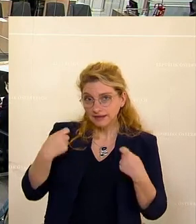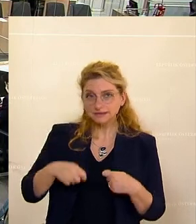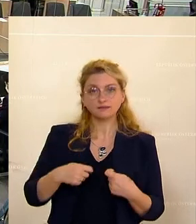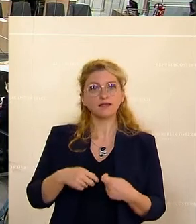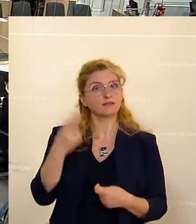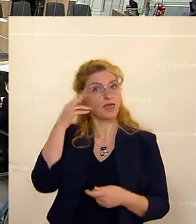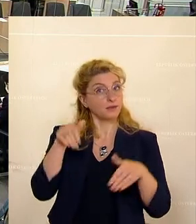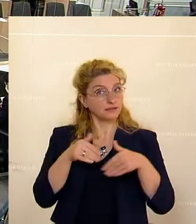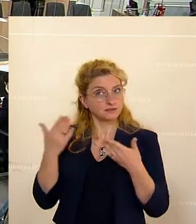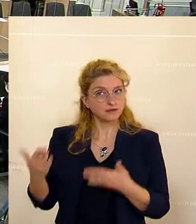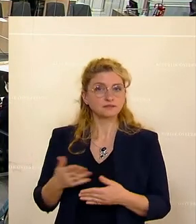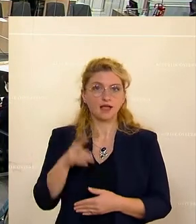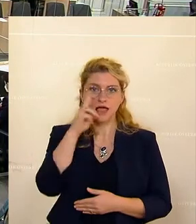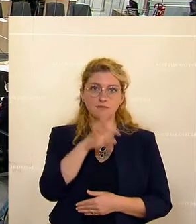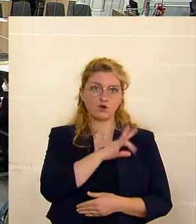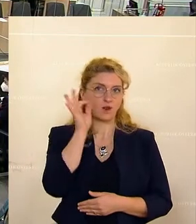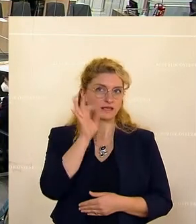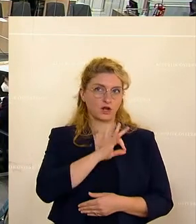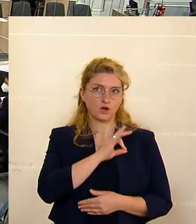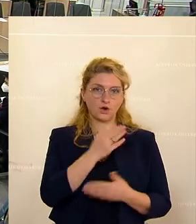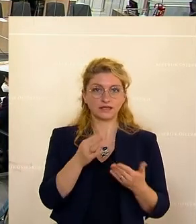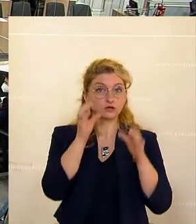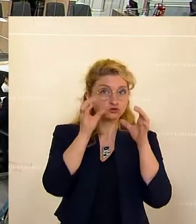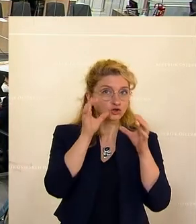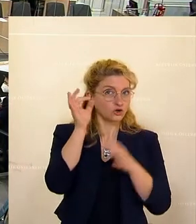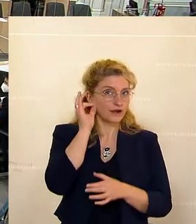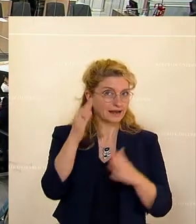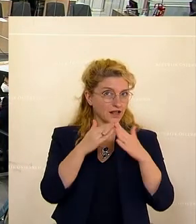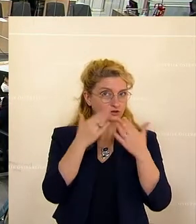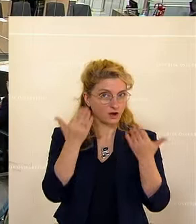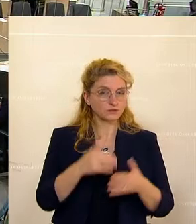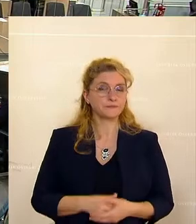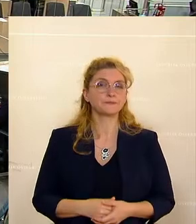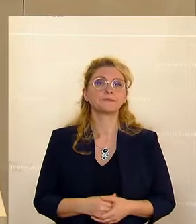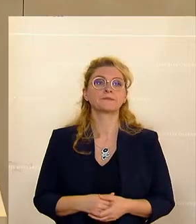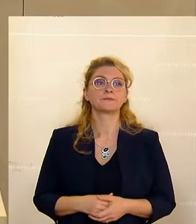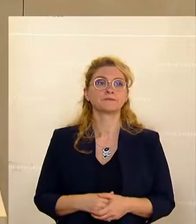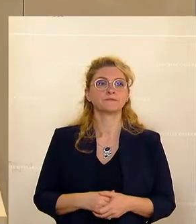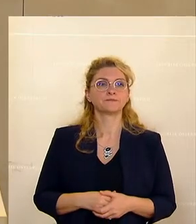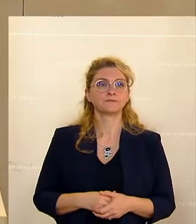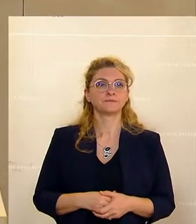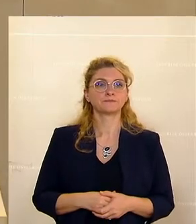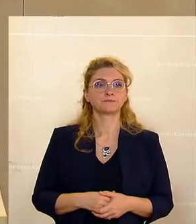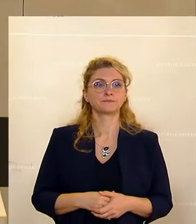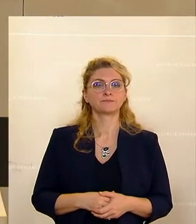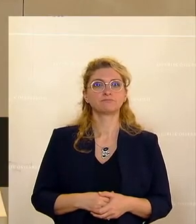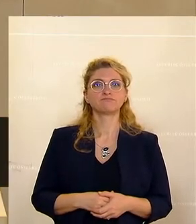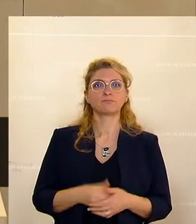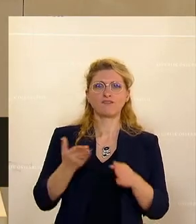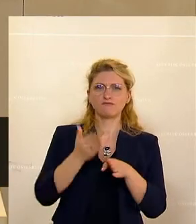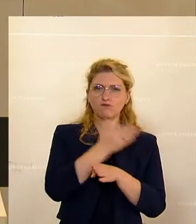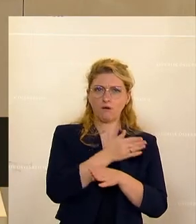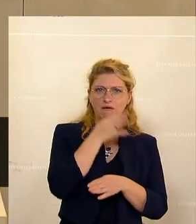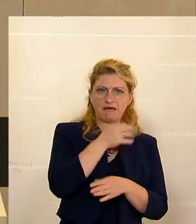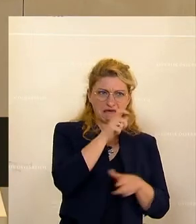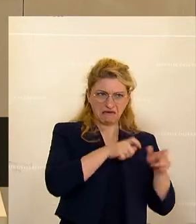Jetzt am Wort Bettina Zopf, ÖVP. ...zuseherinnen und Zuseher zu Hause vor den Fernsehbildschirmen. Alle Vorredner haben die Themen, die